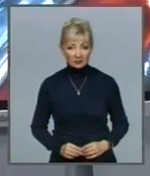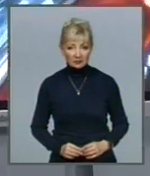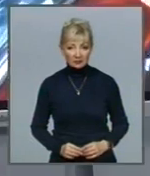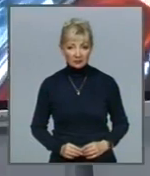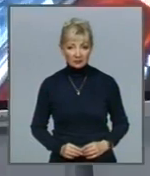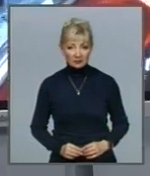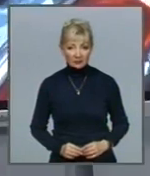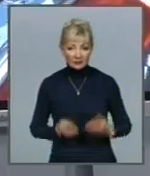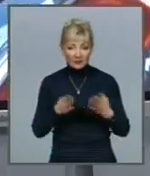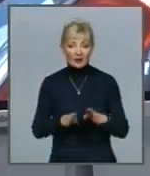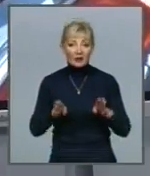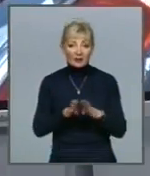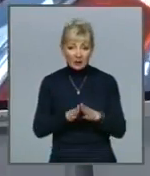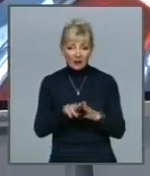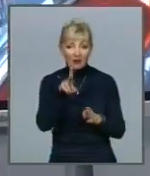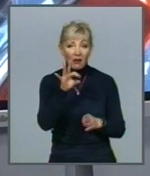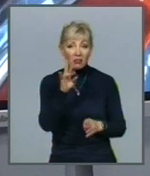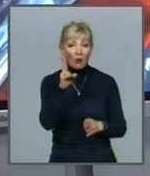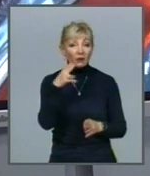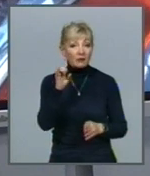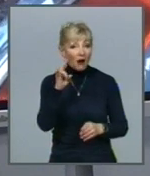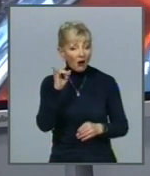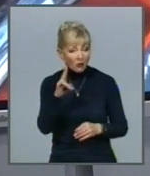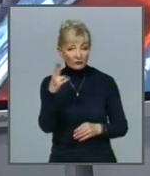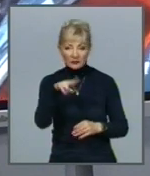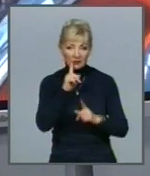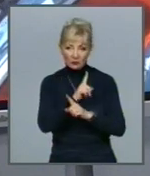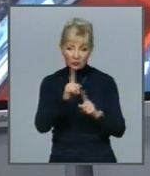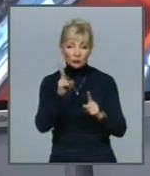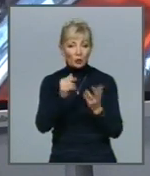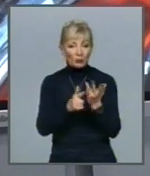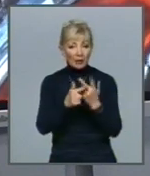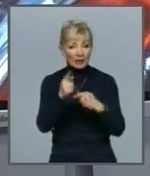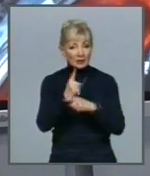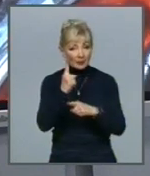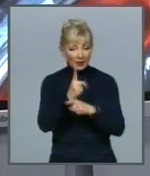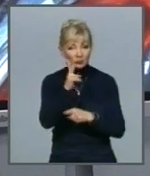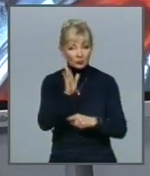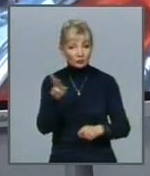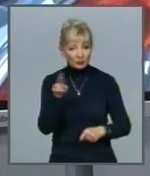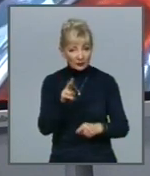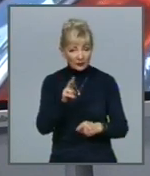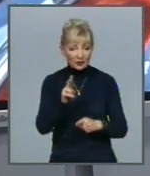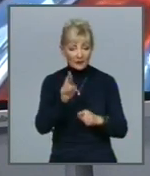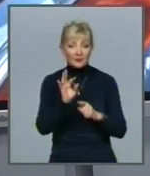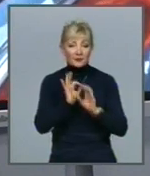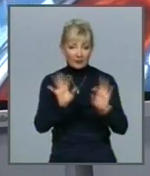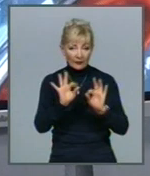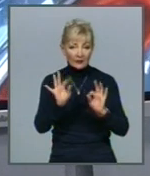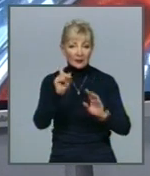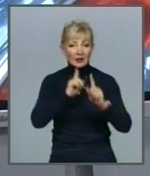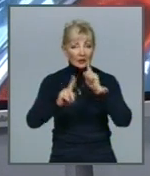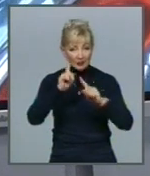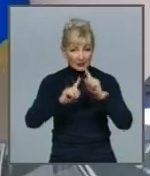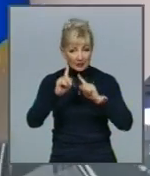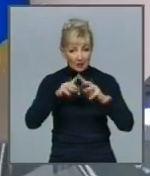Так, локдаун у грудні не буде, але перелік обмежень, які можуть запровадити у січні, представлять на засіданні уряду вже у середу